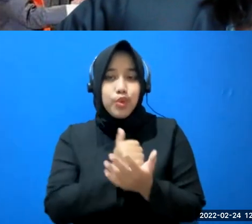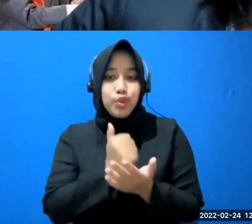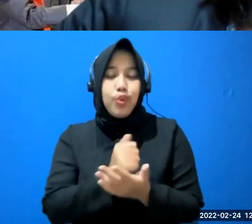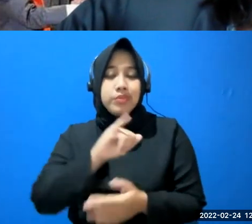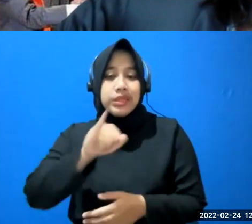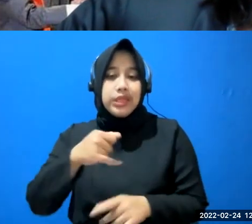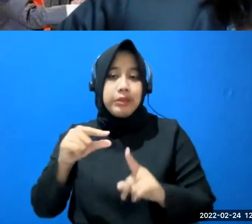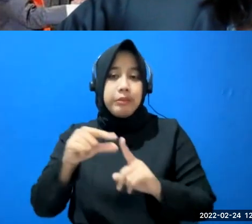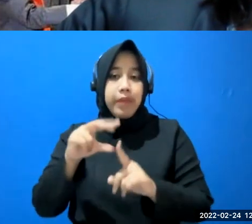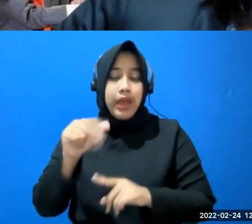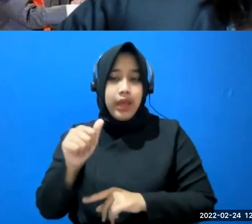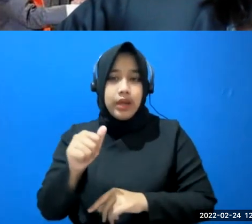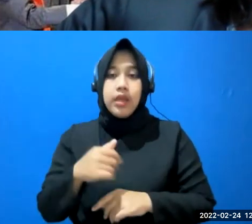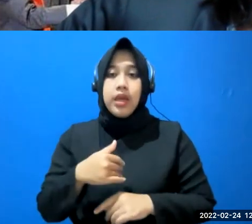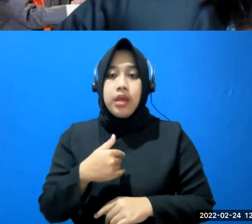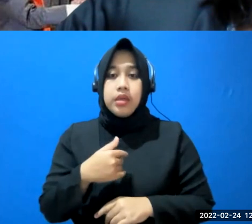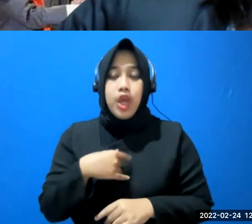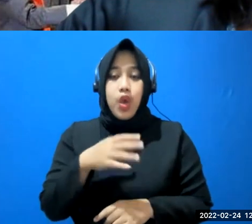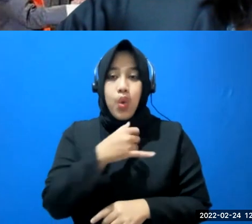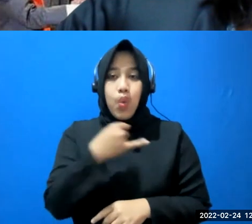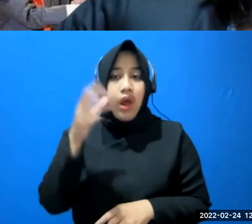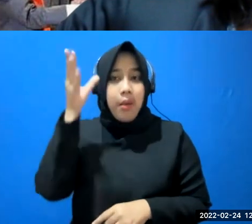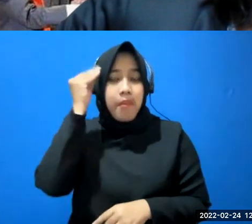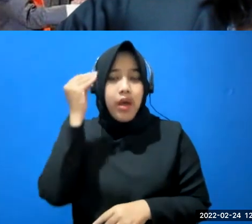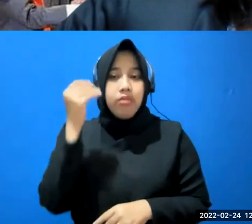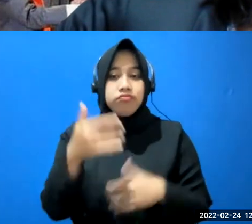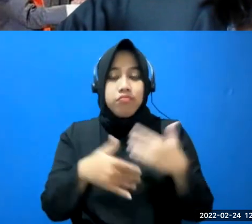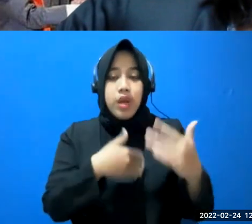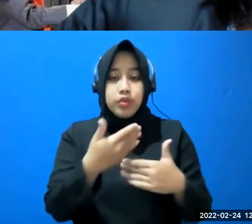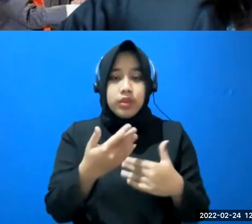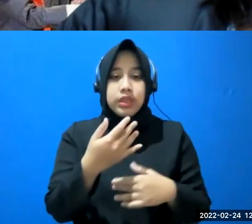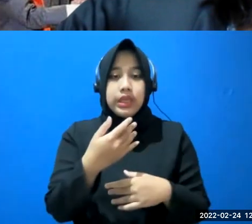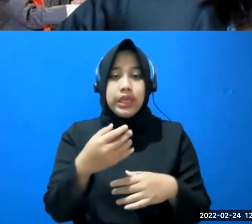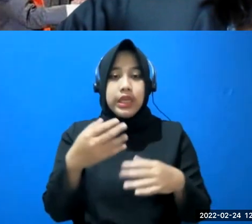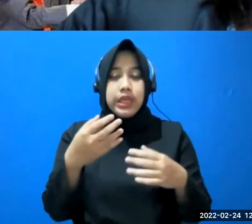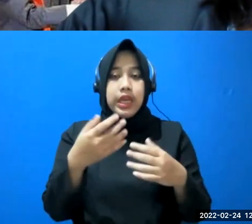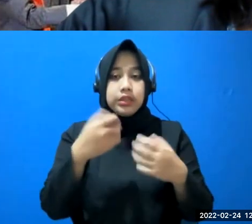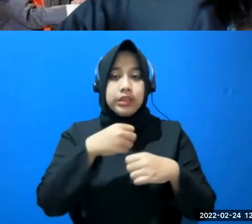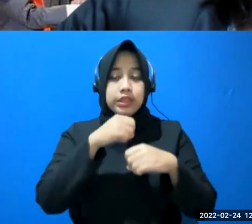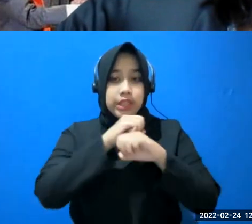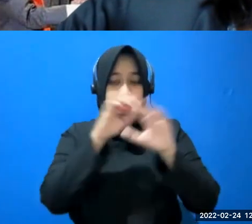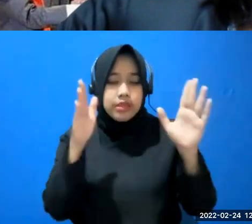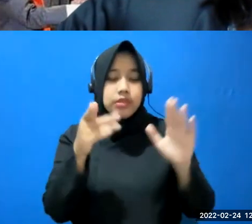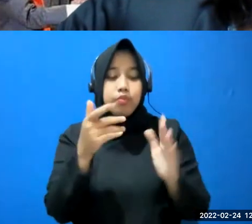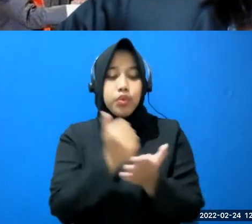mungkin saya tidak beberapa paham untuk lebih lanjutnya yang jelas itu memang jadi PR soal